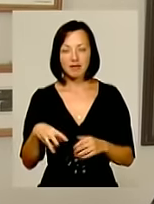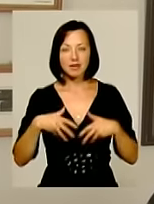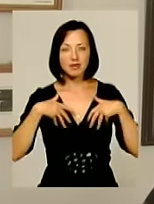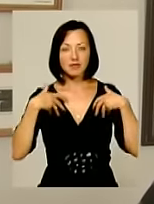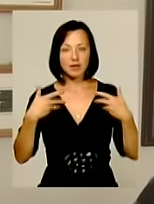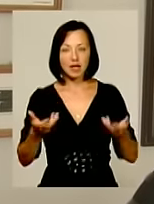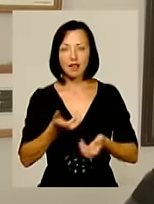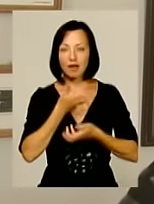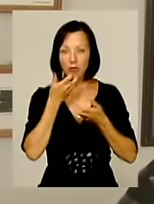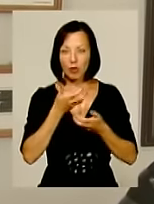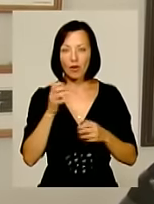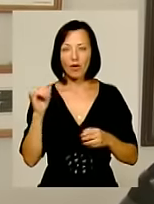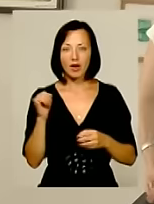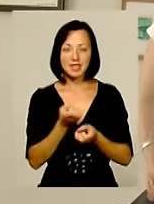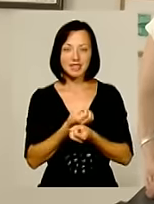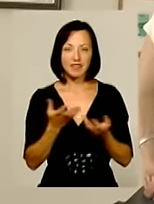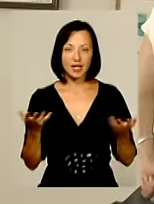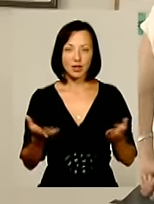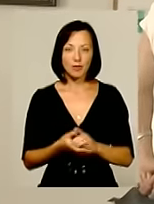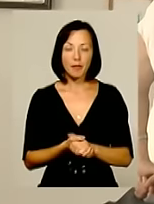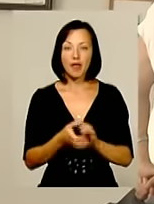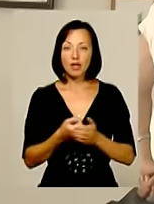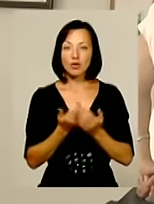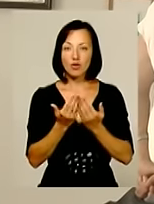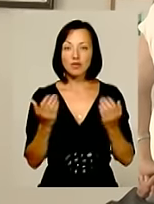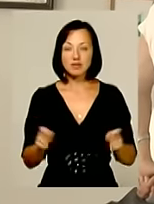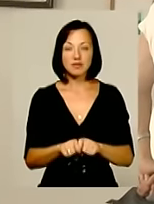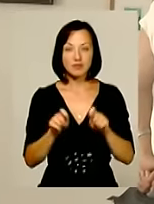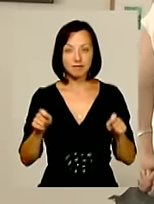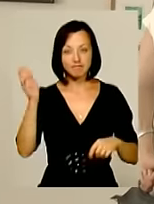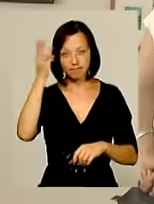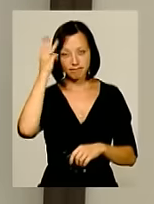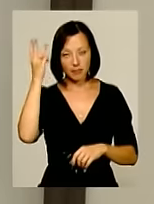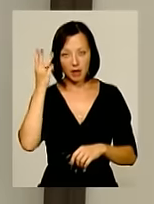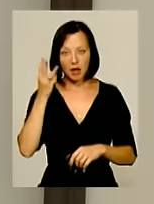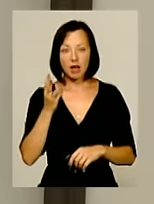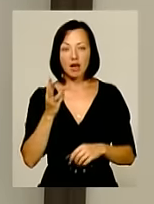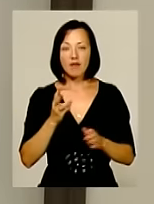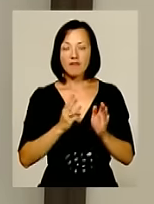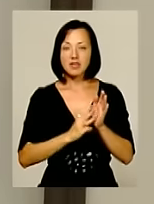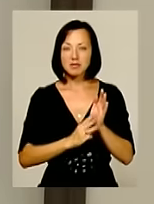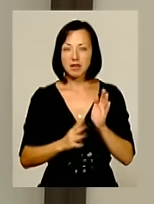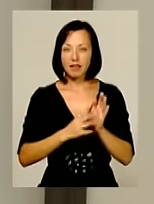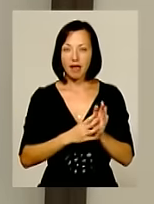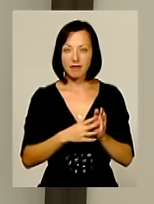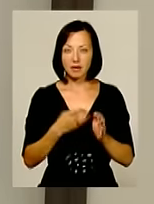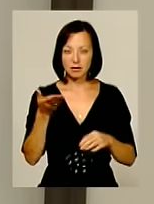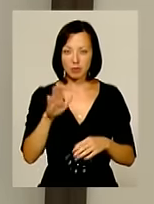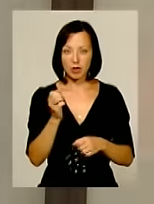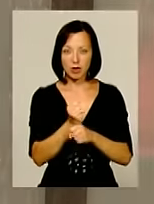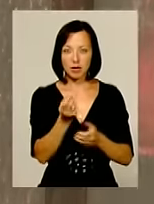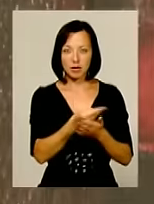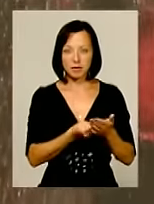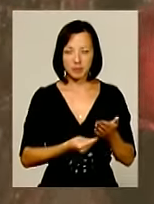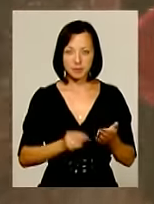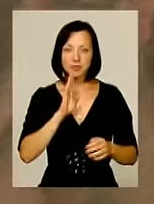тепло і світло. До експозиції розгорнутої в обласному художньому музею війшли 89 робіт волинської художниці